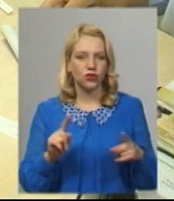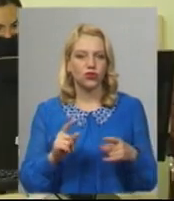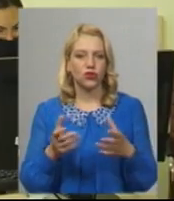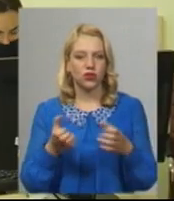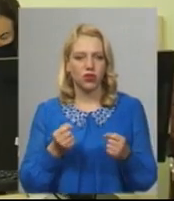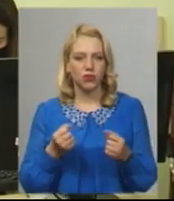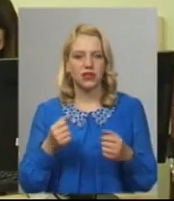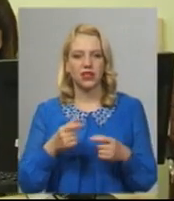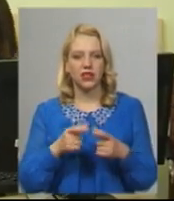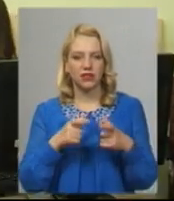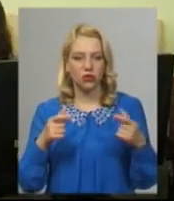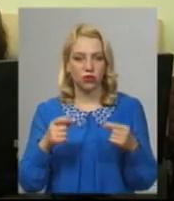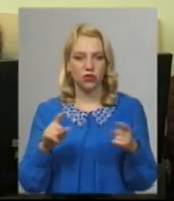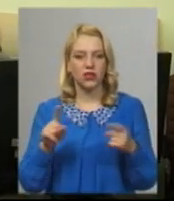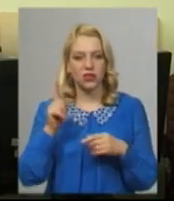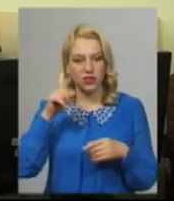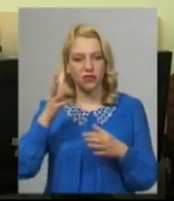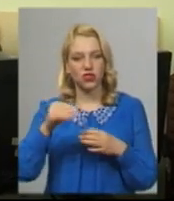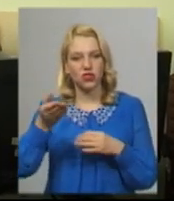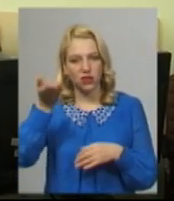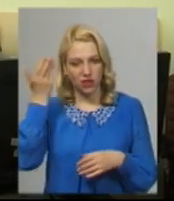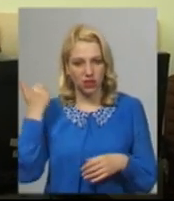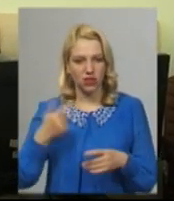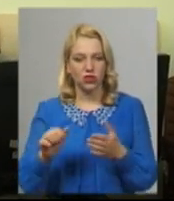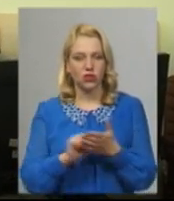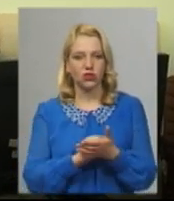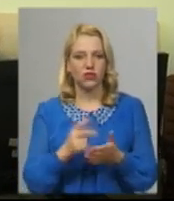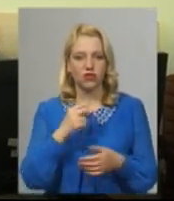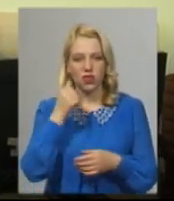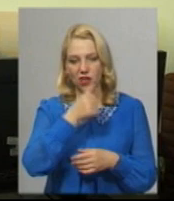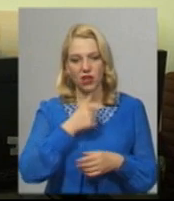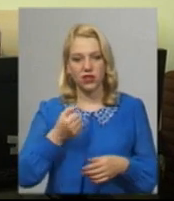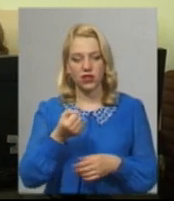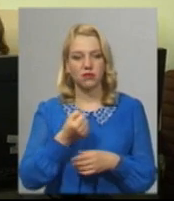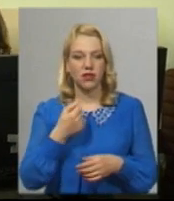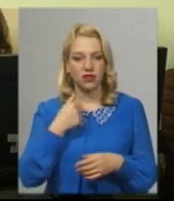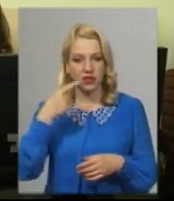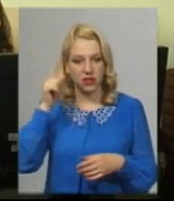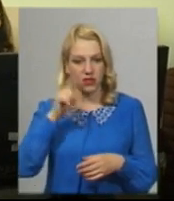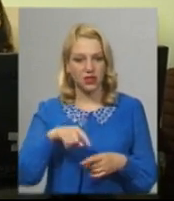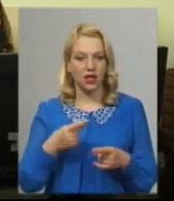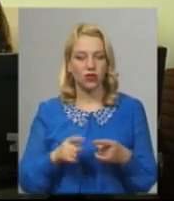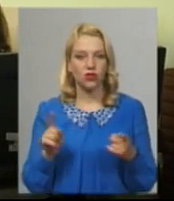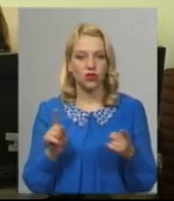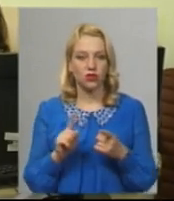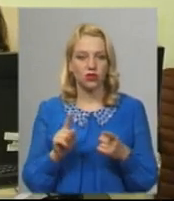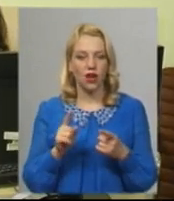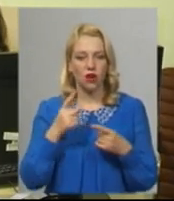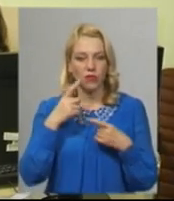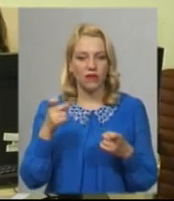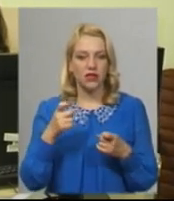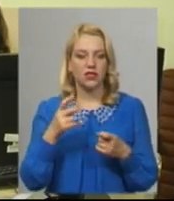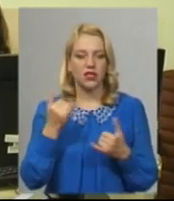отримати квиток, знав раніше Документи ще цілий рік приймаю, то я вже знав, порадила, об'явилася, а